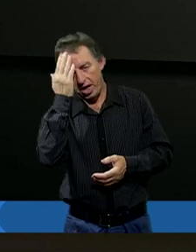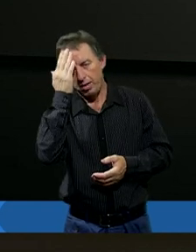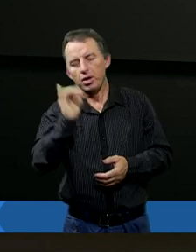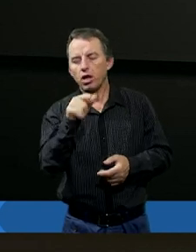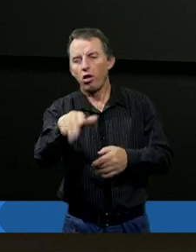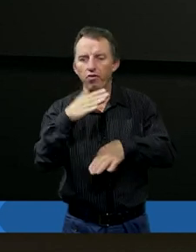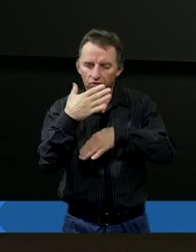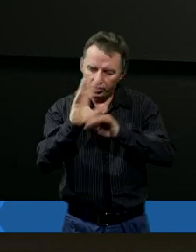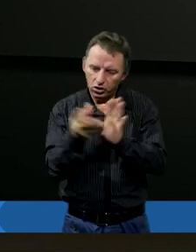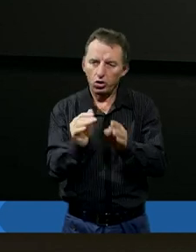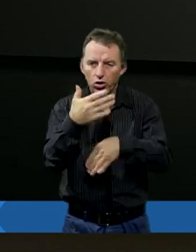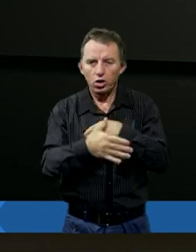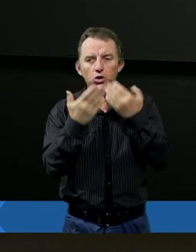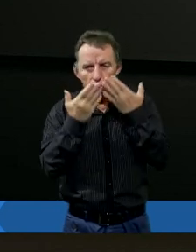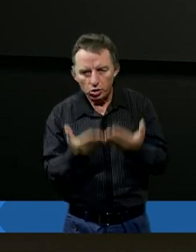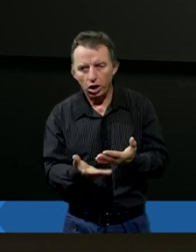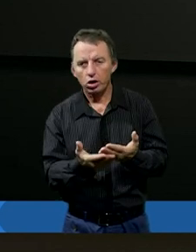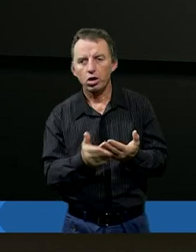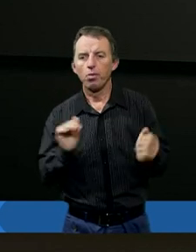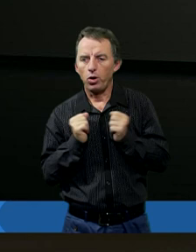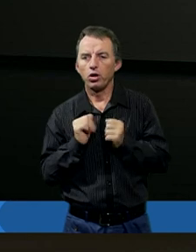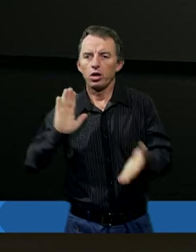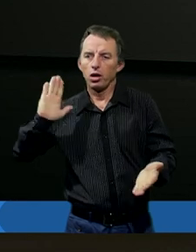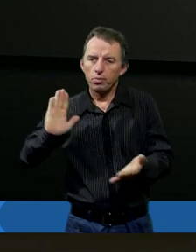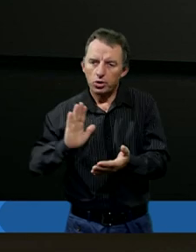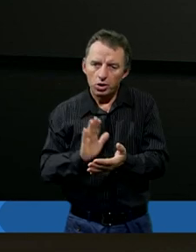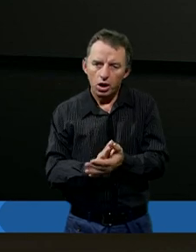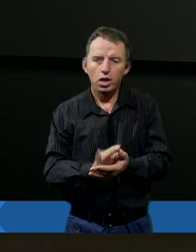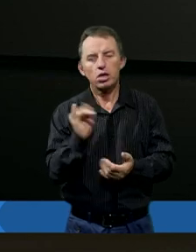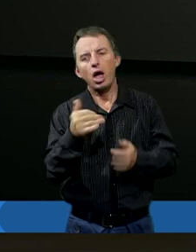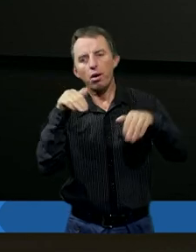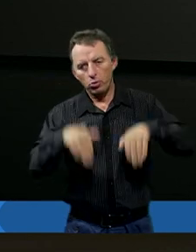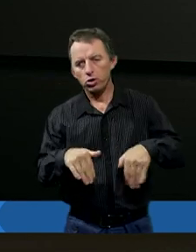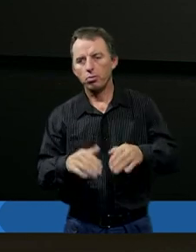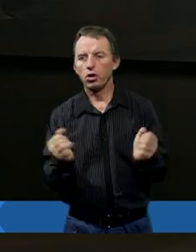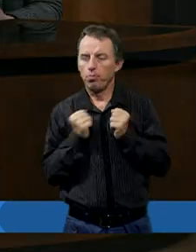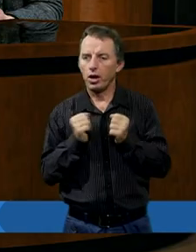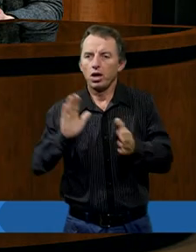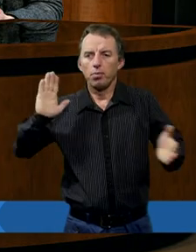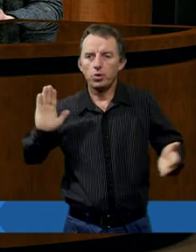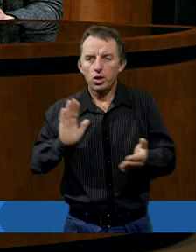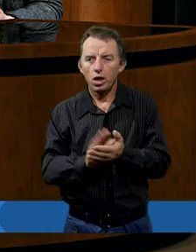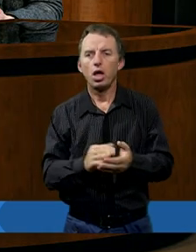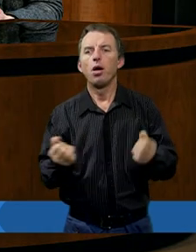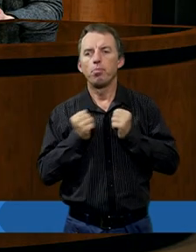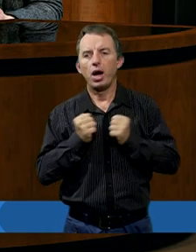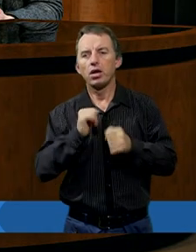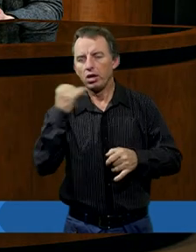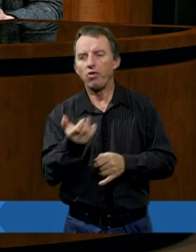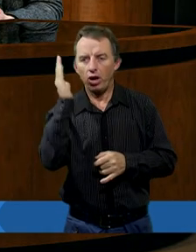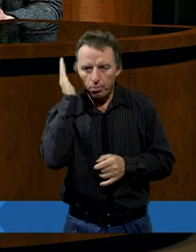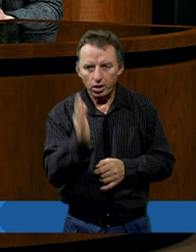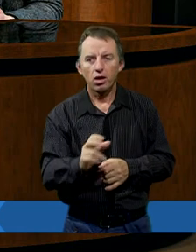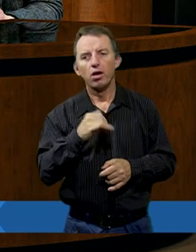się wszystko skończy. Czy dzięki temu boimy się mniej, albo jak możemy się bać mniej? Bać się zawsze będziemy.